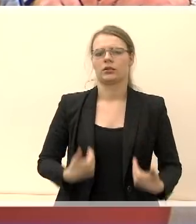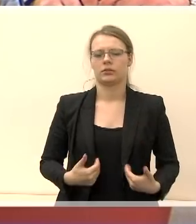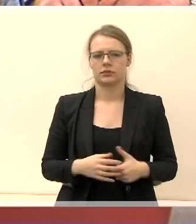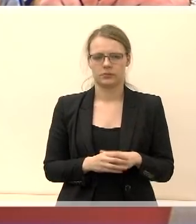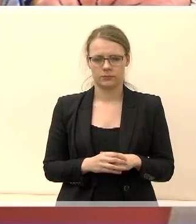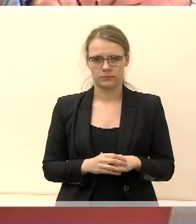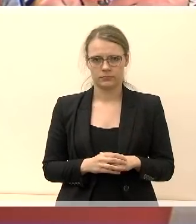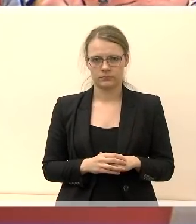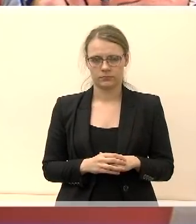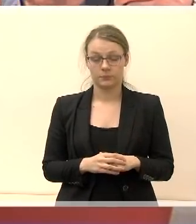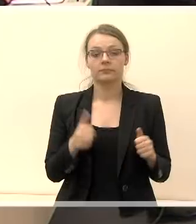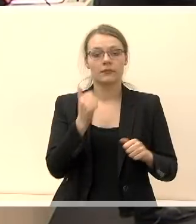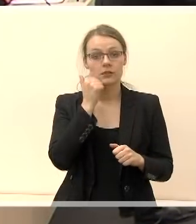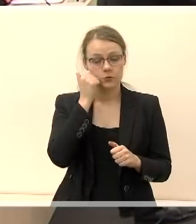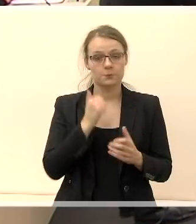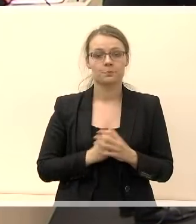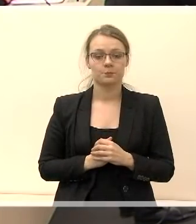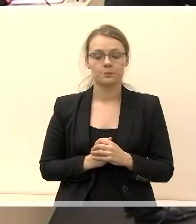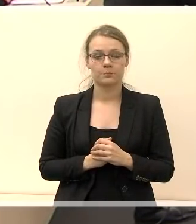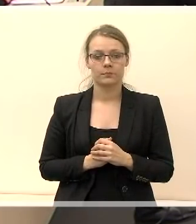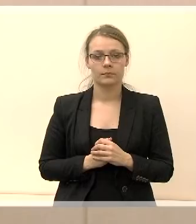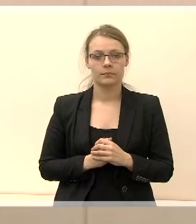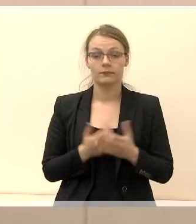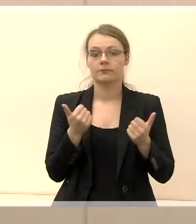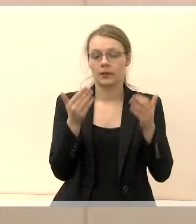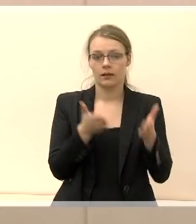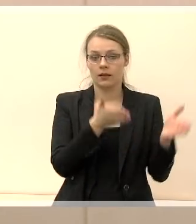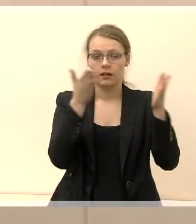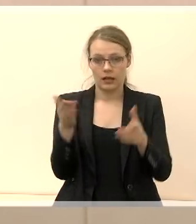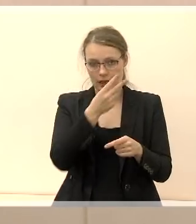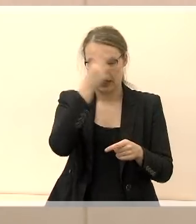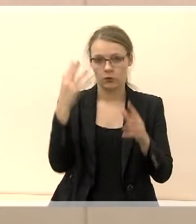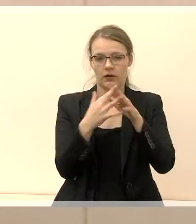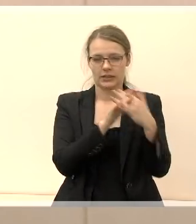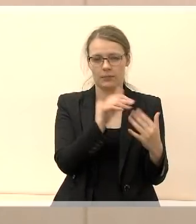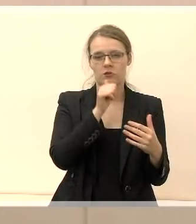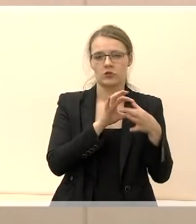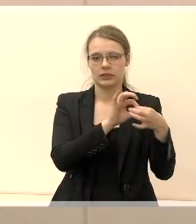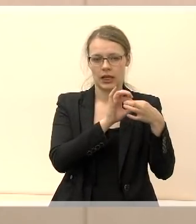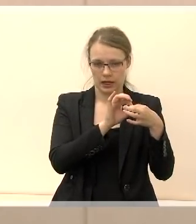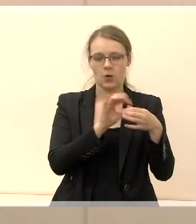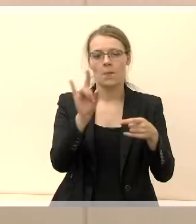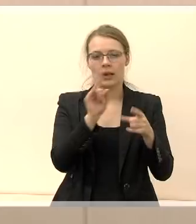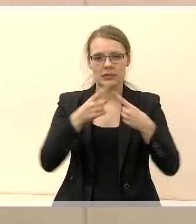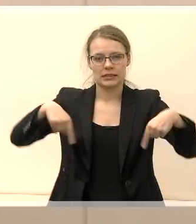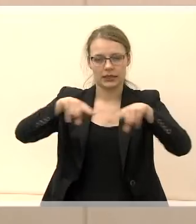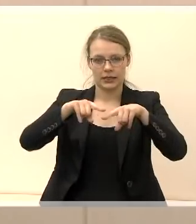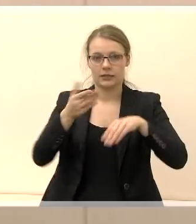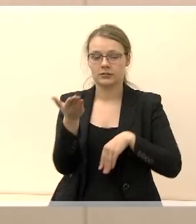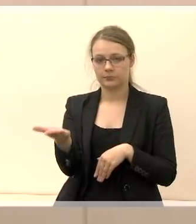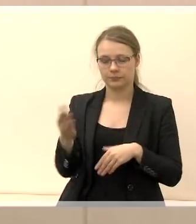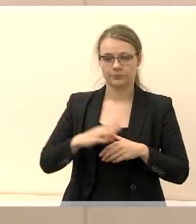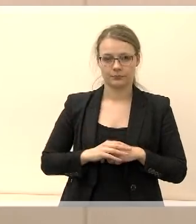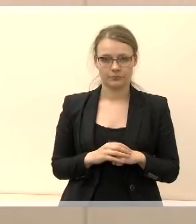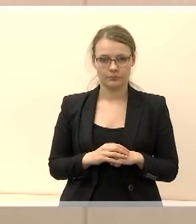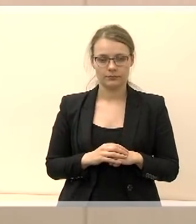Viskas taip. Dėkui. Ir sekantis Lietuvos valstiečių ir žaliųjų sąjungos Marijampolės skyrius ir Kestutis Mažiaiką